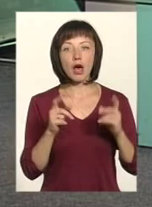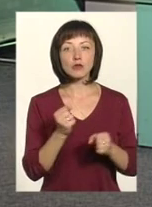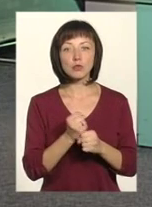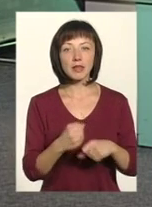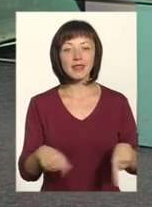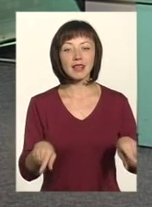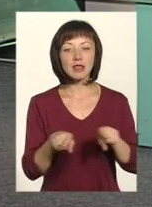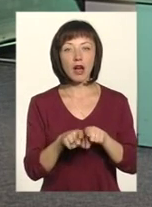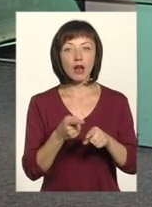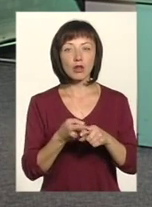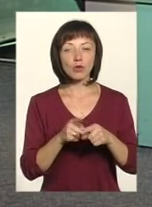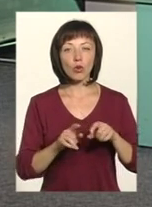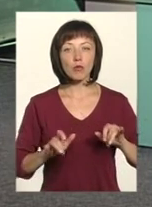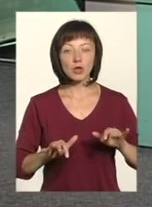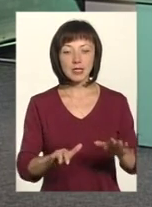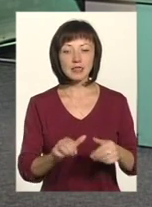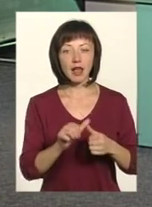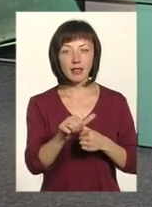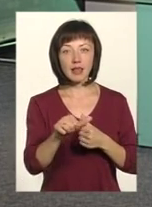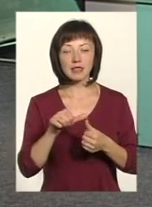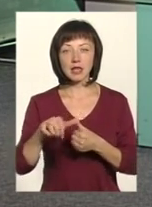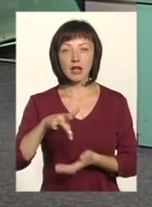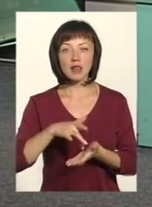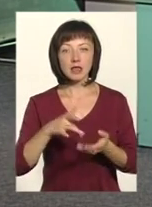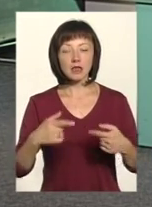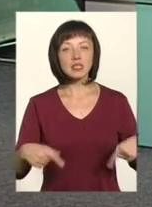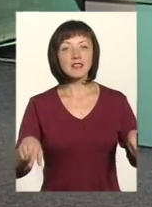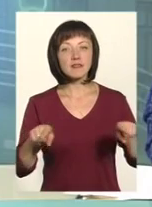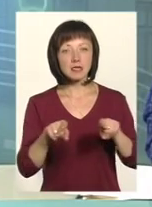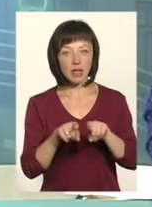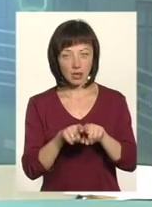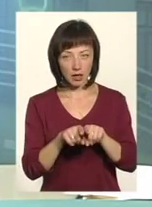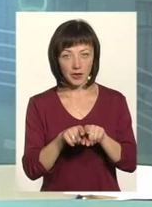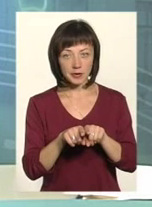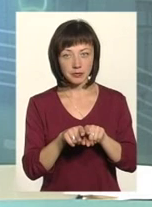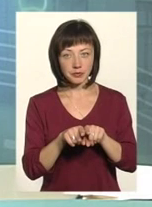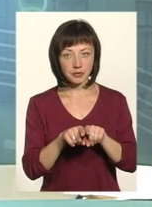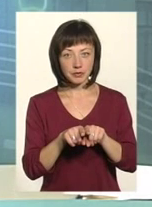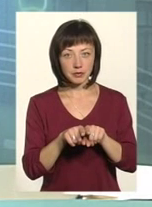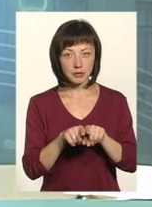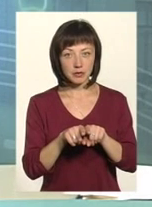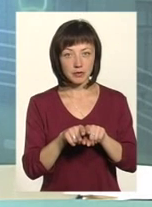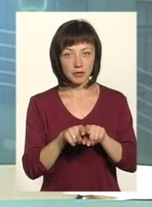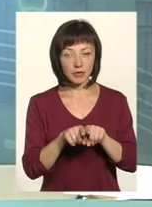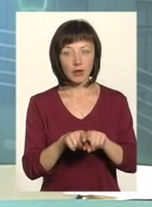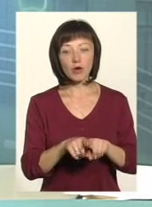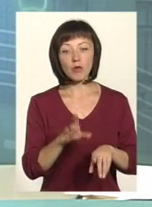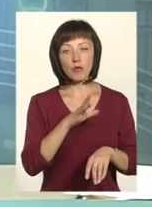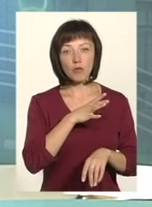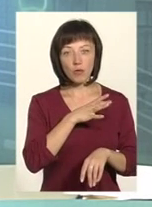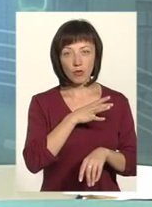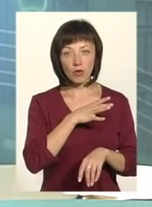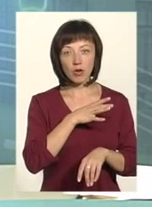аби той процес децентралізації все-таки зіграв на руку кожному,